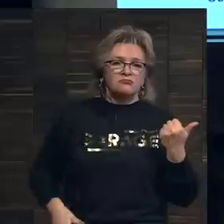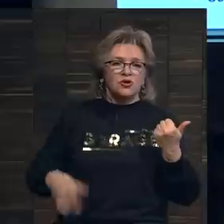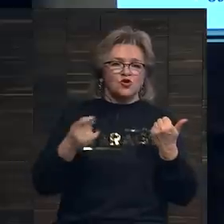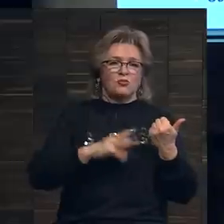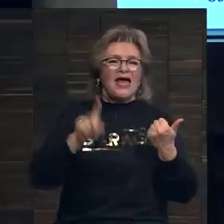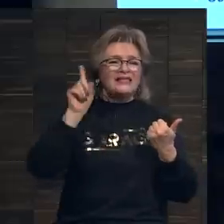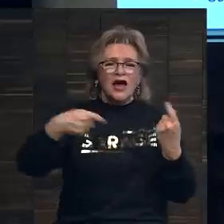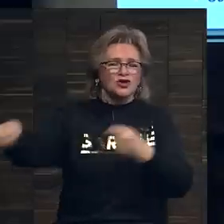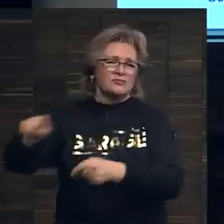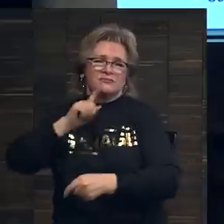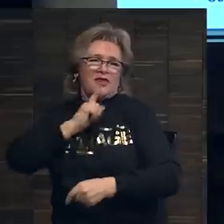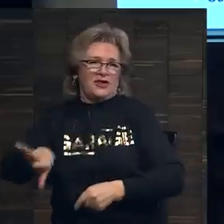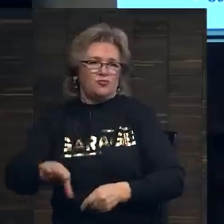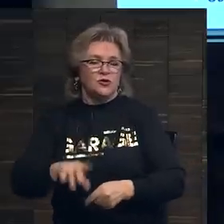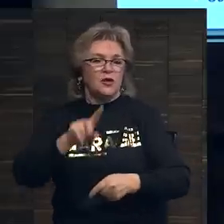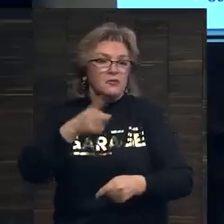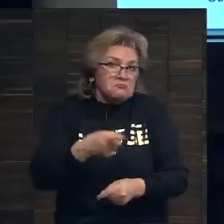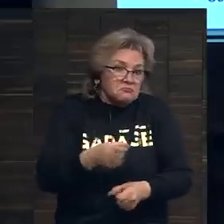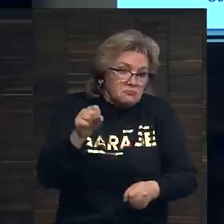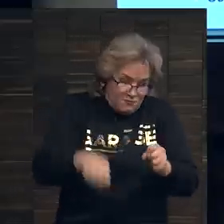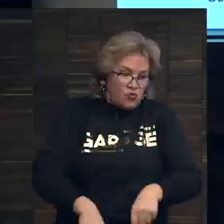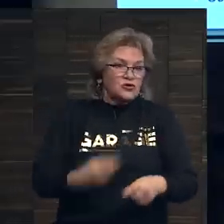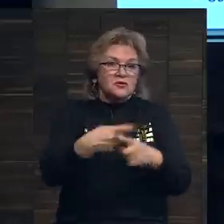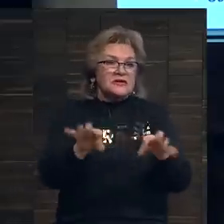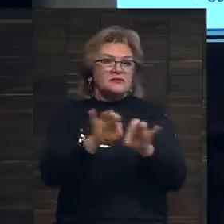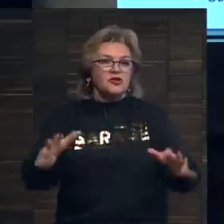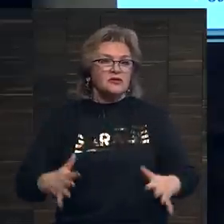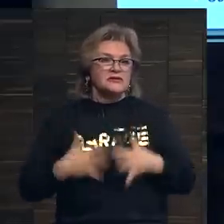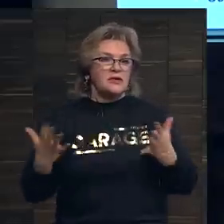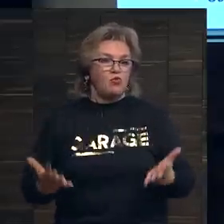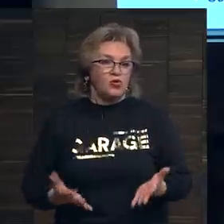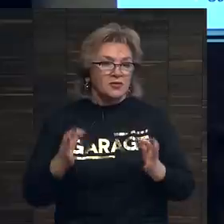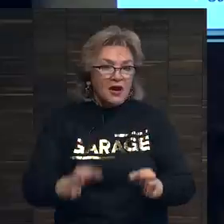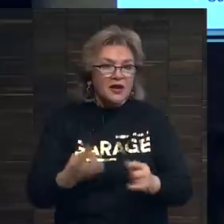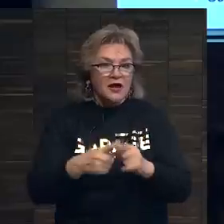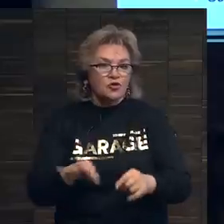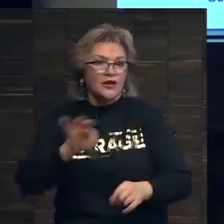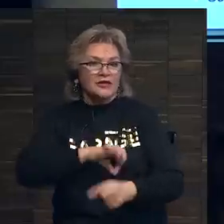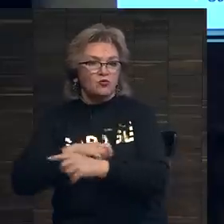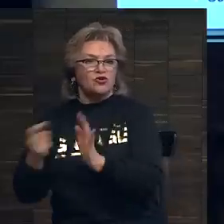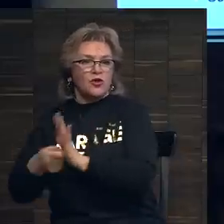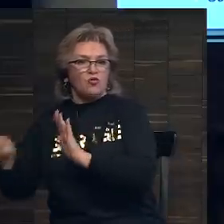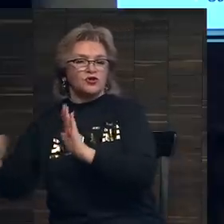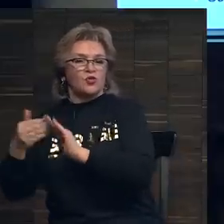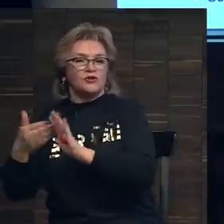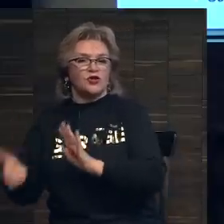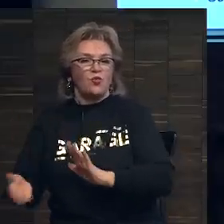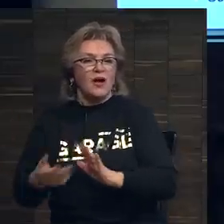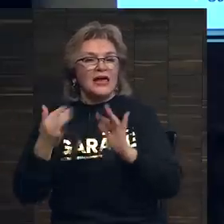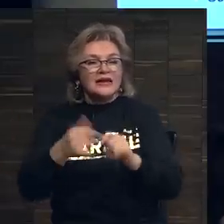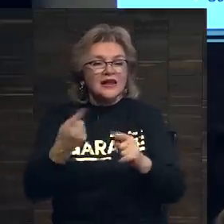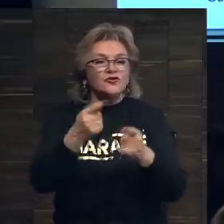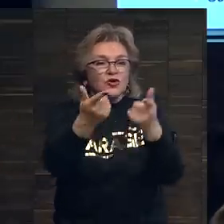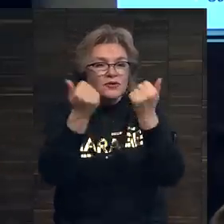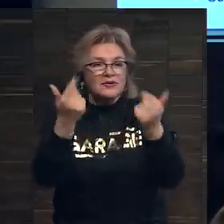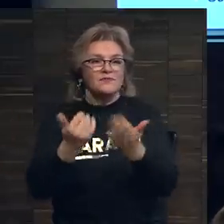даже если работа не продастся. Почему бы нет? Это замечательный стимул, который использует аукционный дом для того,